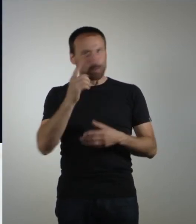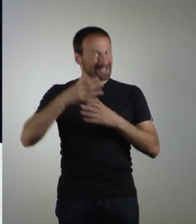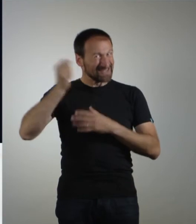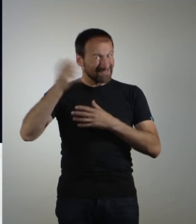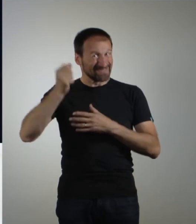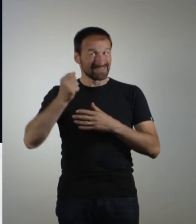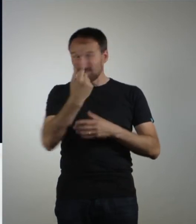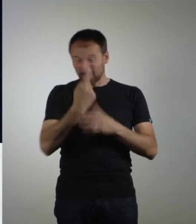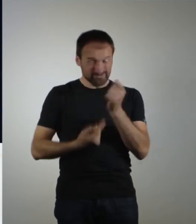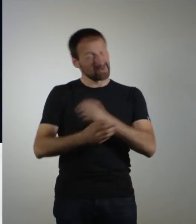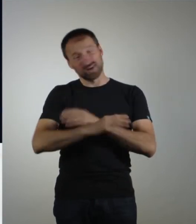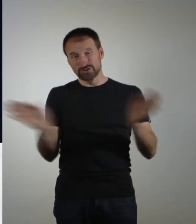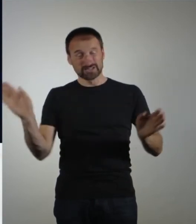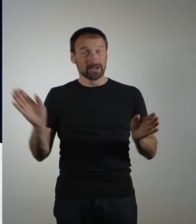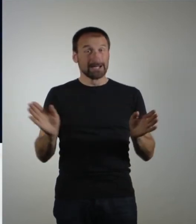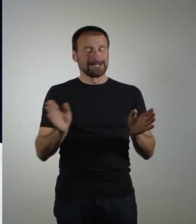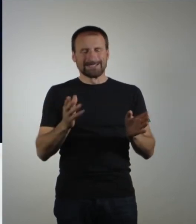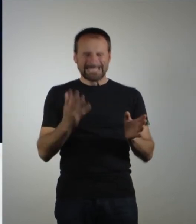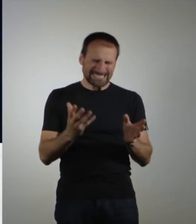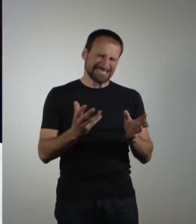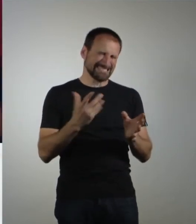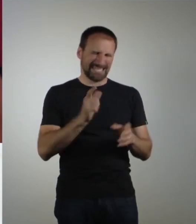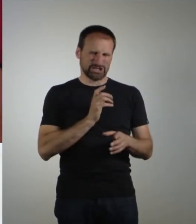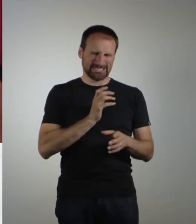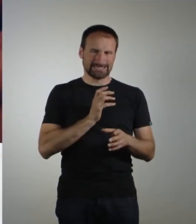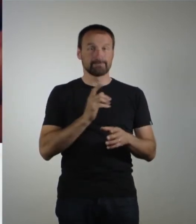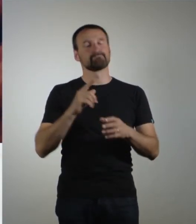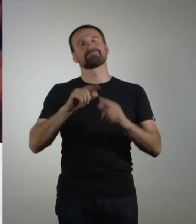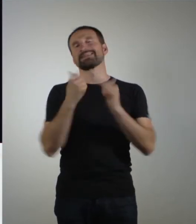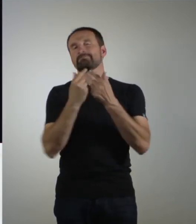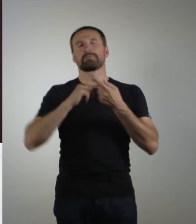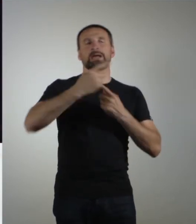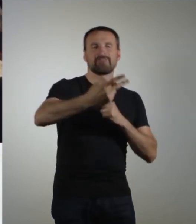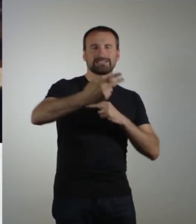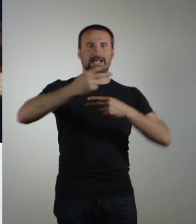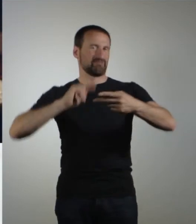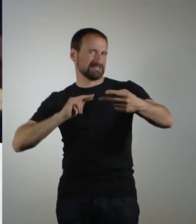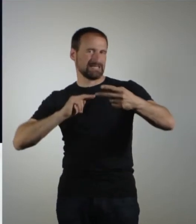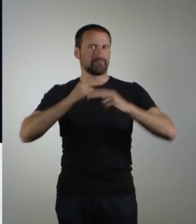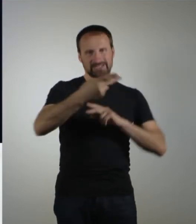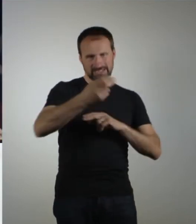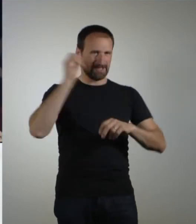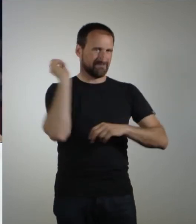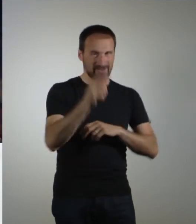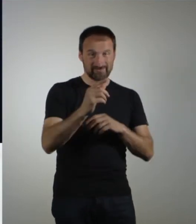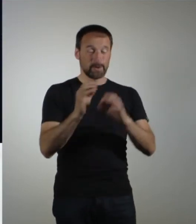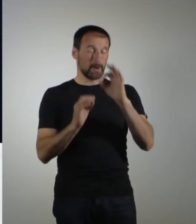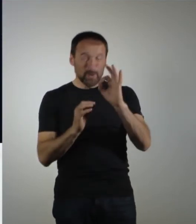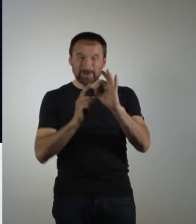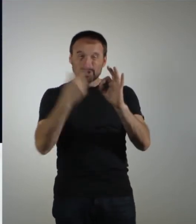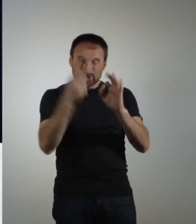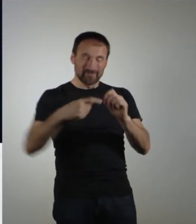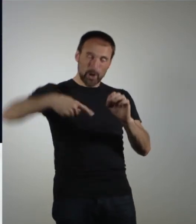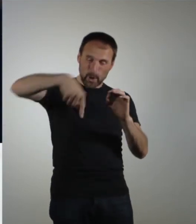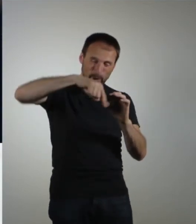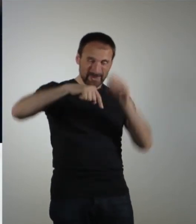Chance, aber genau die müssen sie nutzen. Die Teams müssen immer abwechselnd werfen. Das Runde muss ins Runde. Ball in Becher. Und da ist er